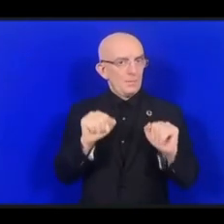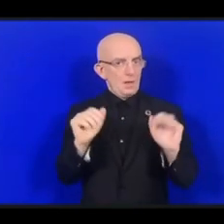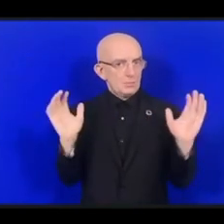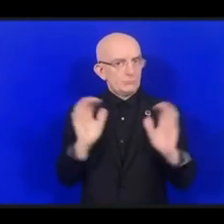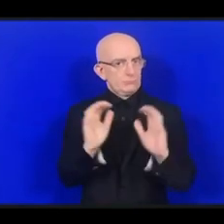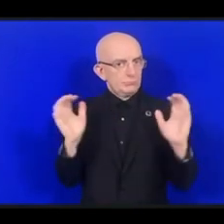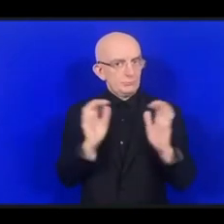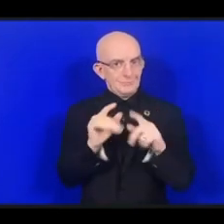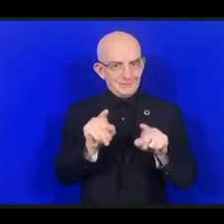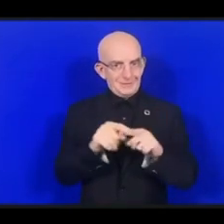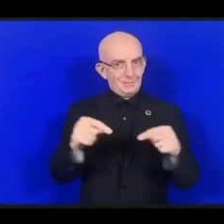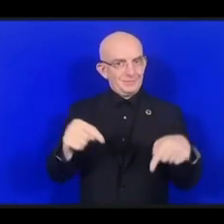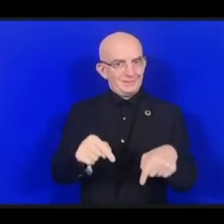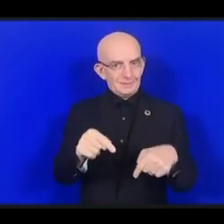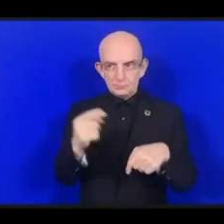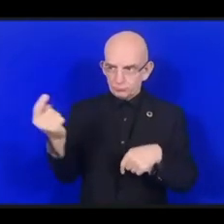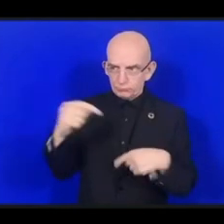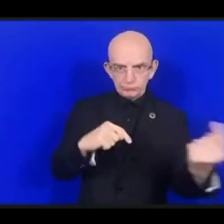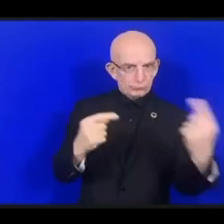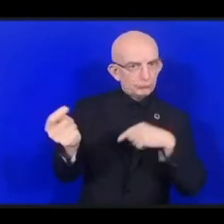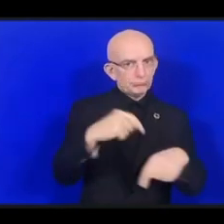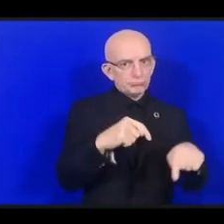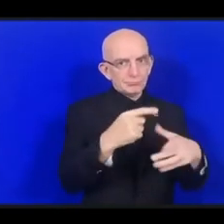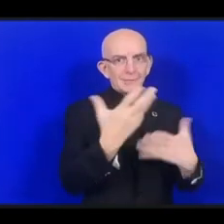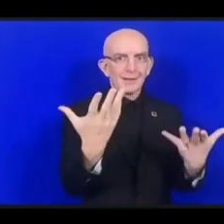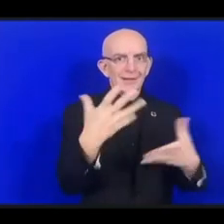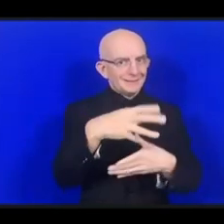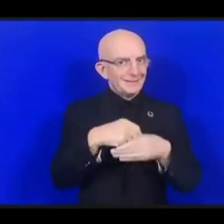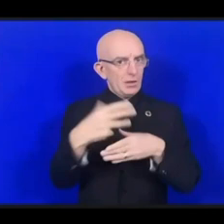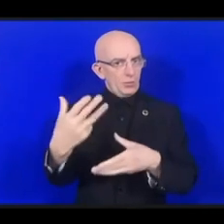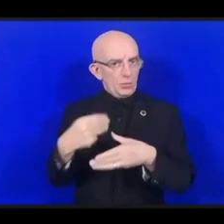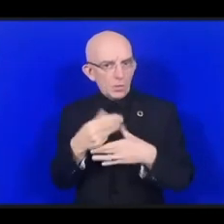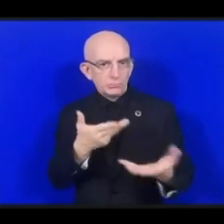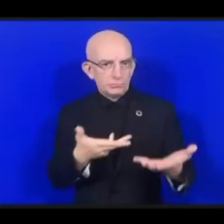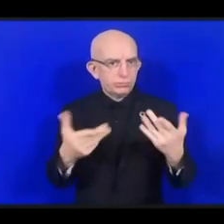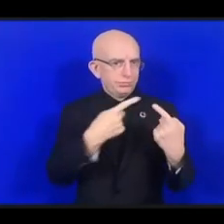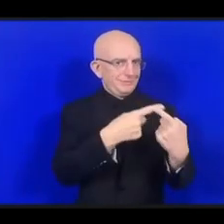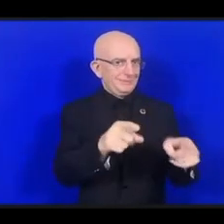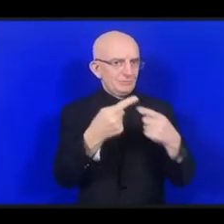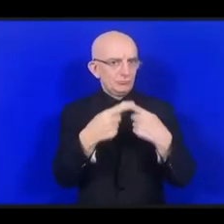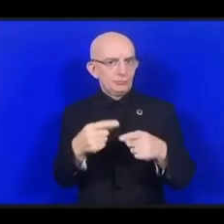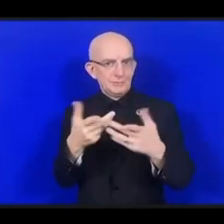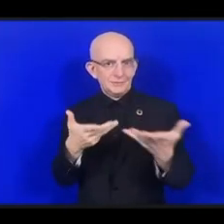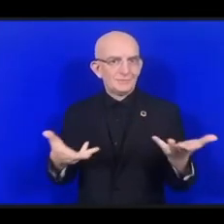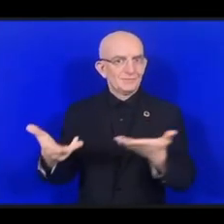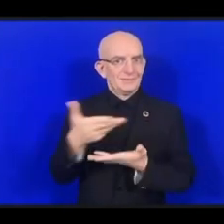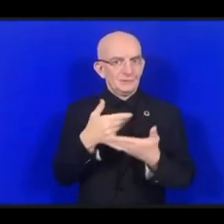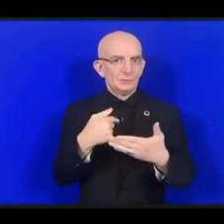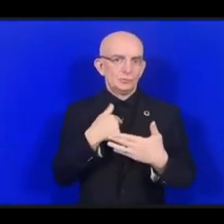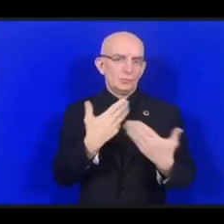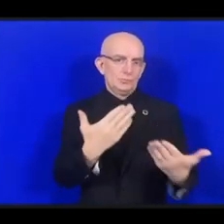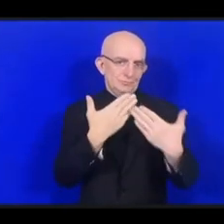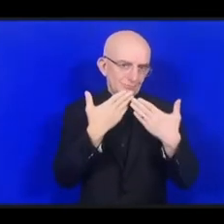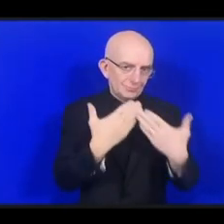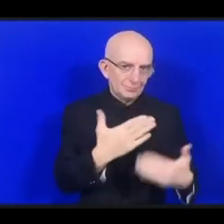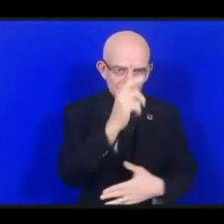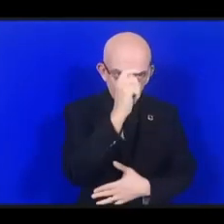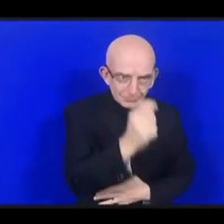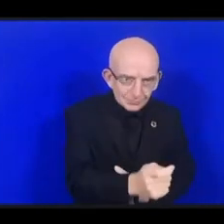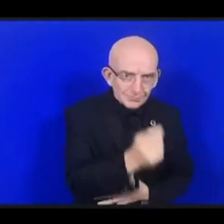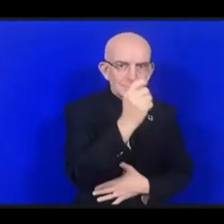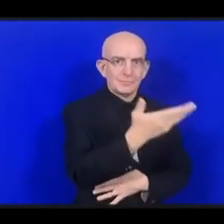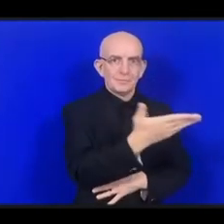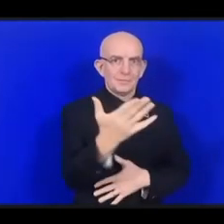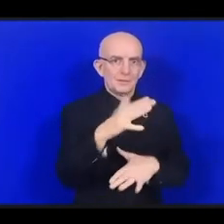встречаться. Я очень благодарен правительству Японии за их действие в рамках этой инициативы.